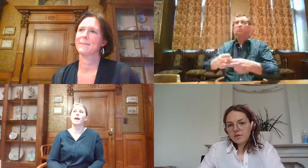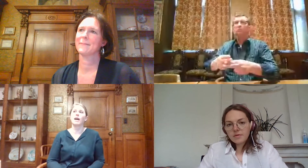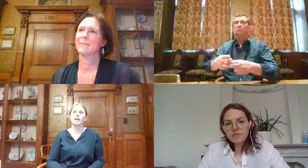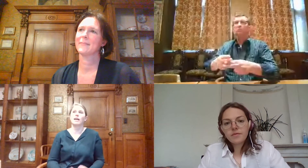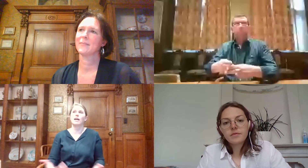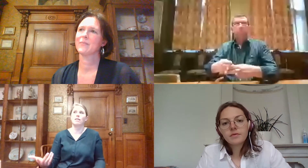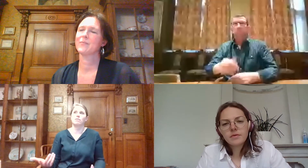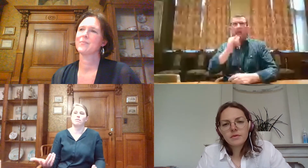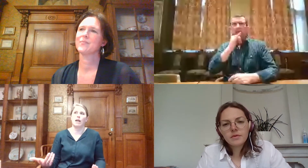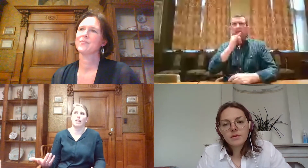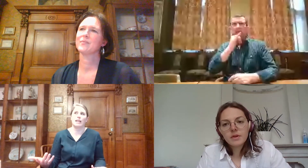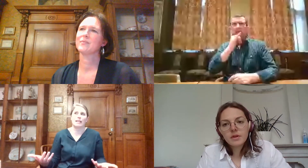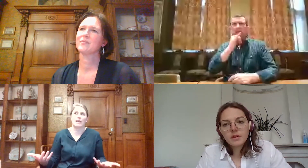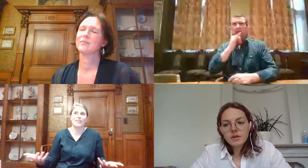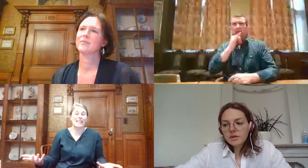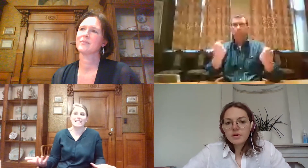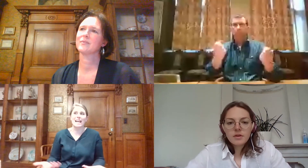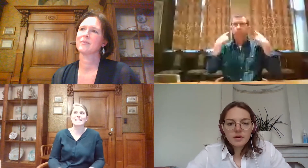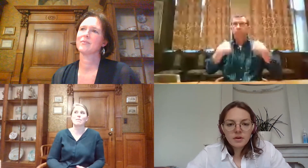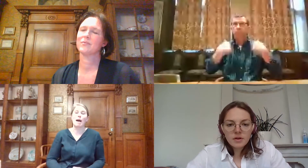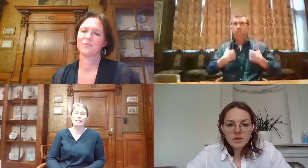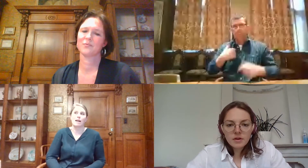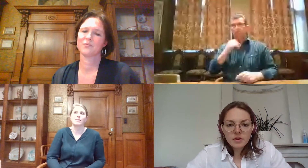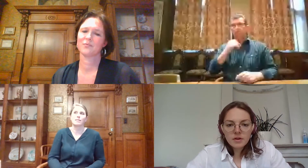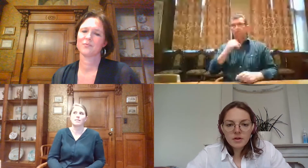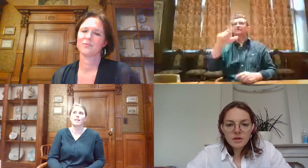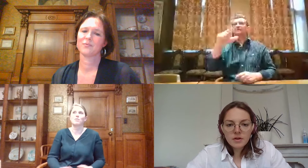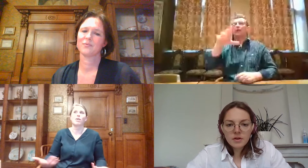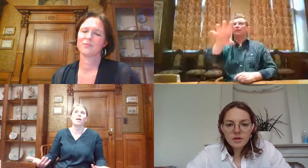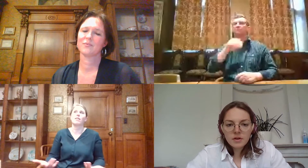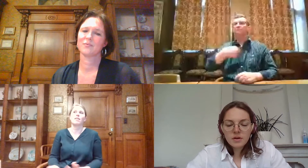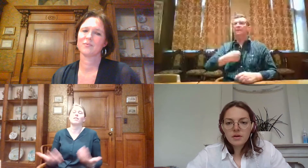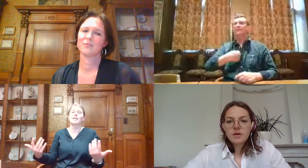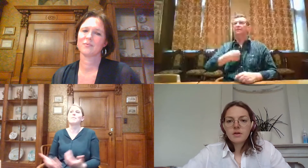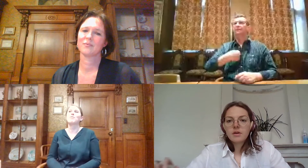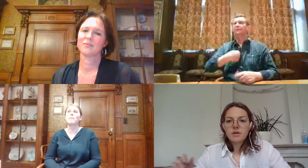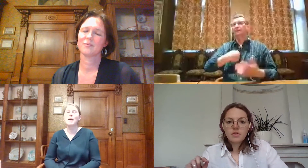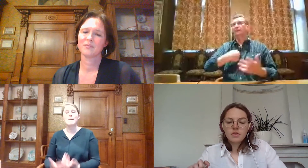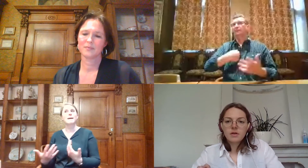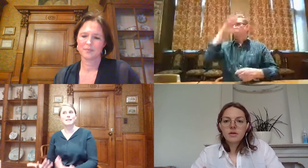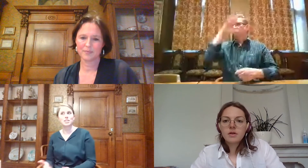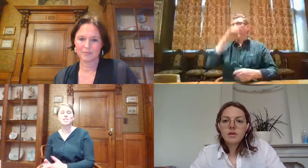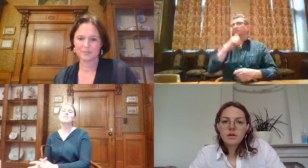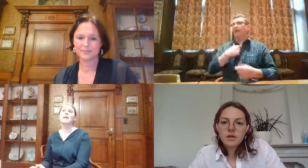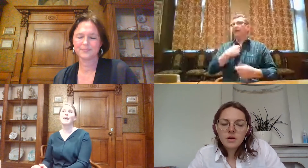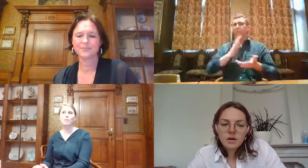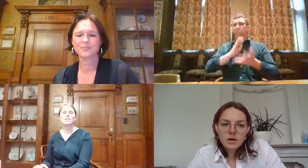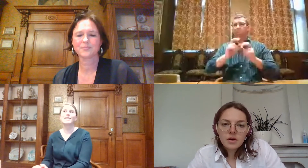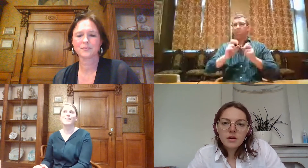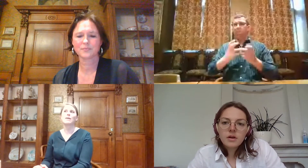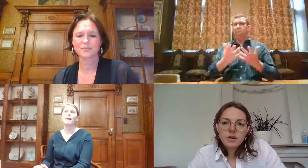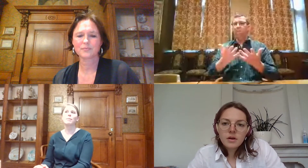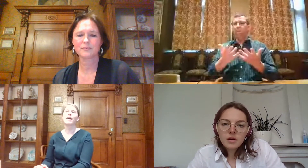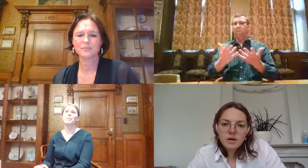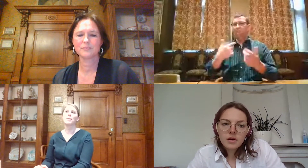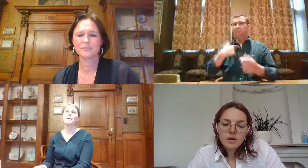gaan. Ik kan geen Italiaanse gebartaal. Dat gaat vooral aan mij voorbij. En International Sign Language